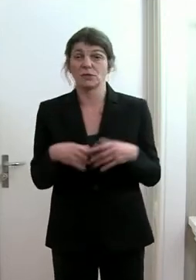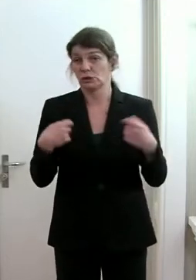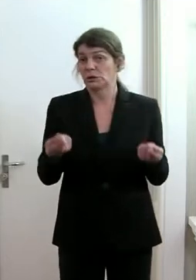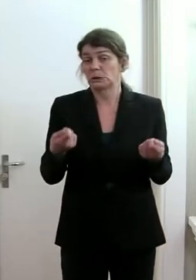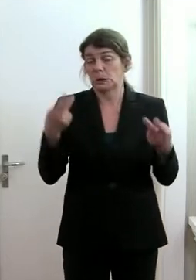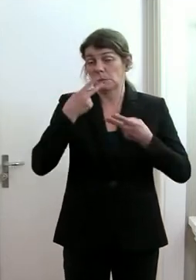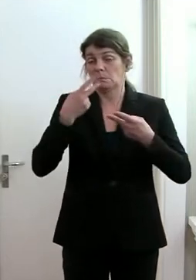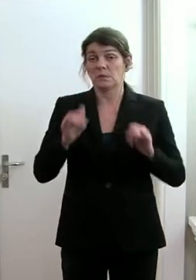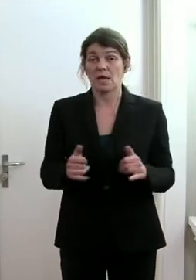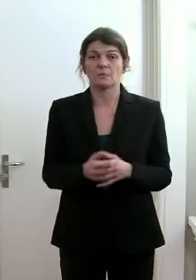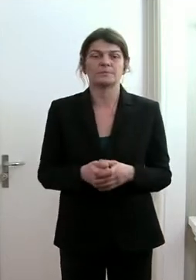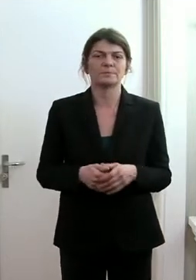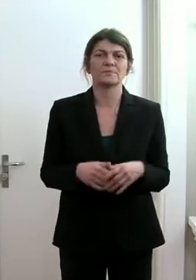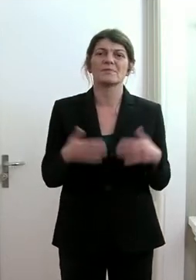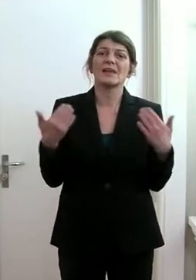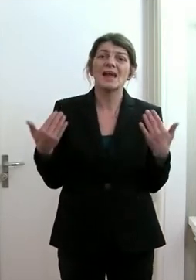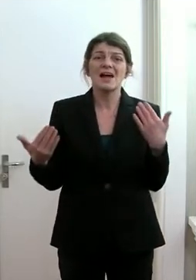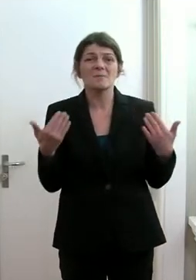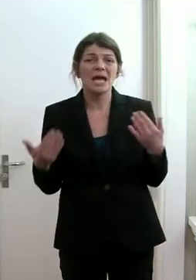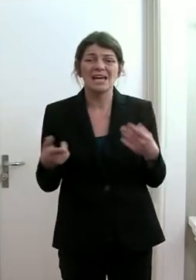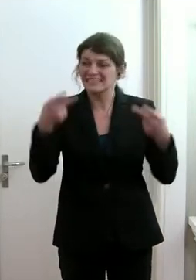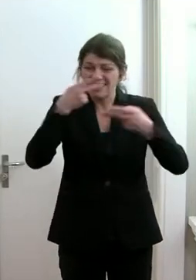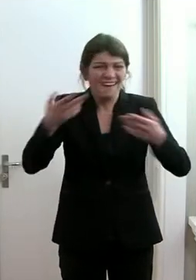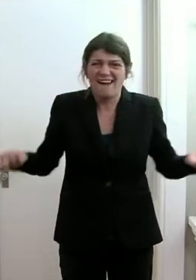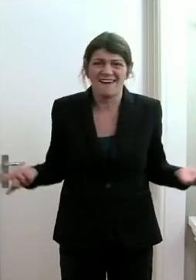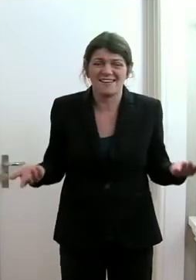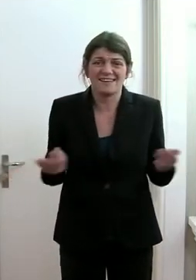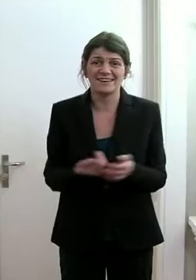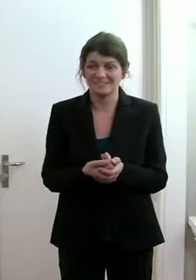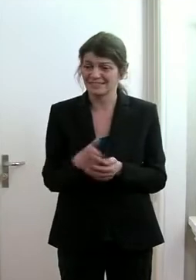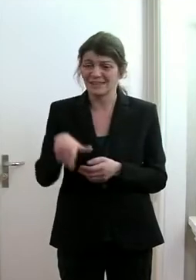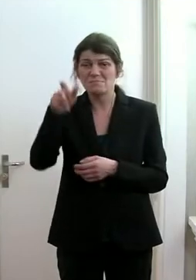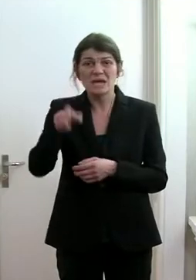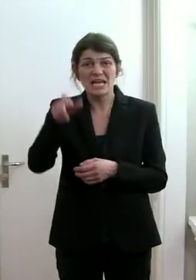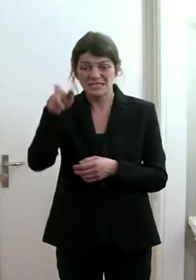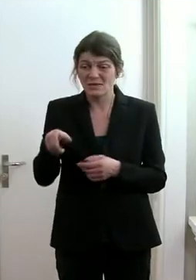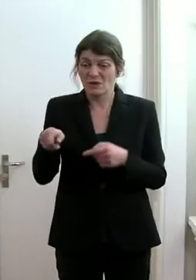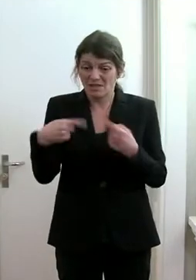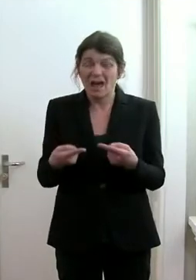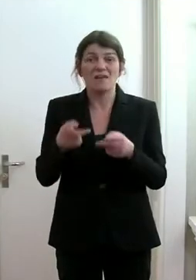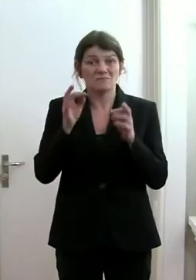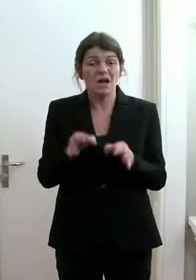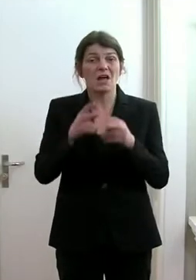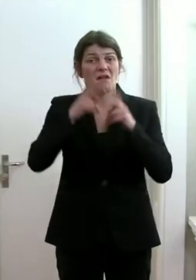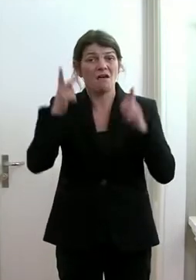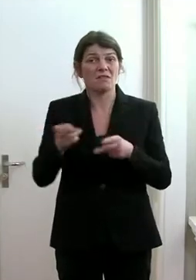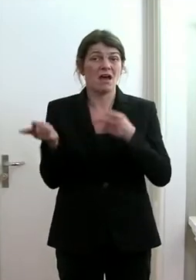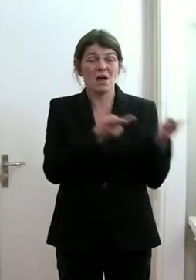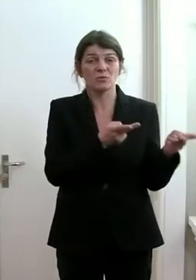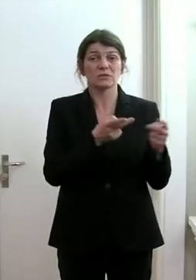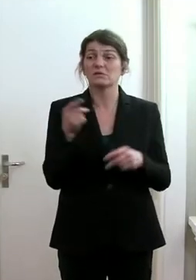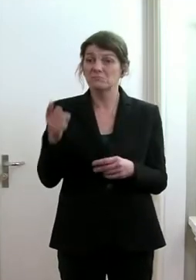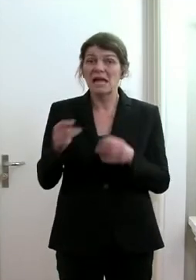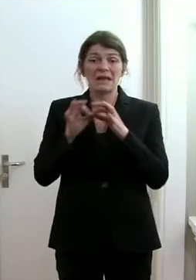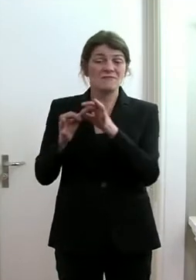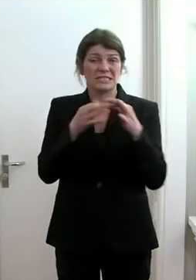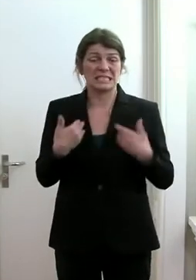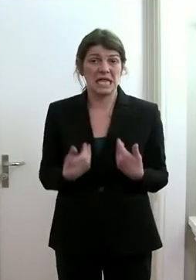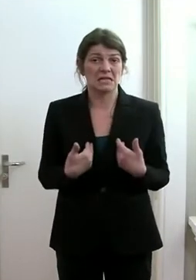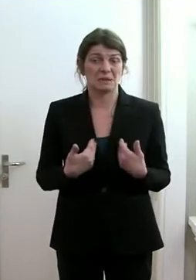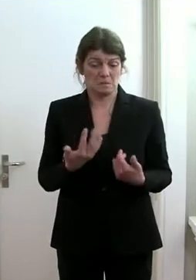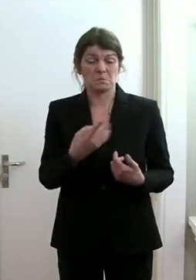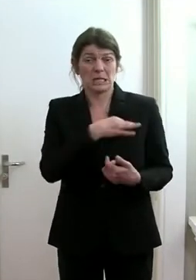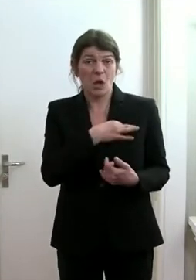also durchaus geben, aber es ist eigentlich egal. Diese Personen sind dann im Spital und sie sind infiziert und sie müssen